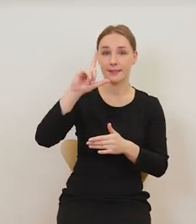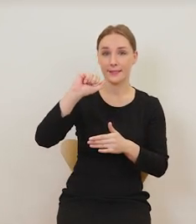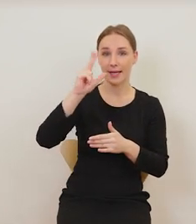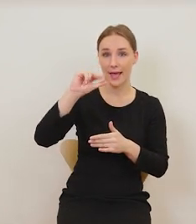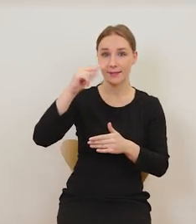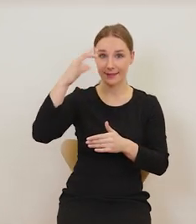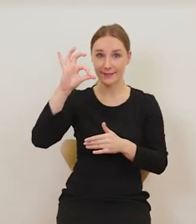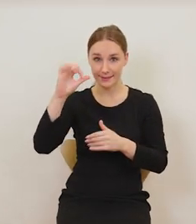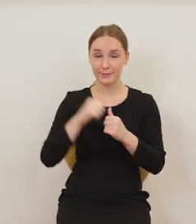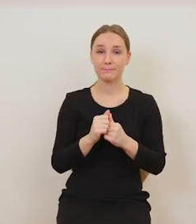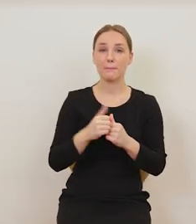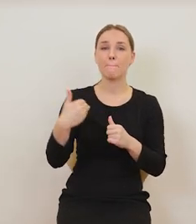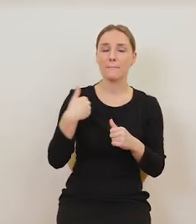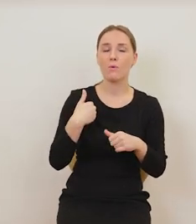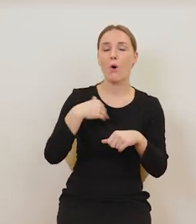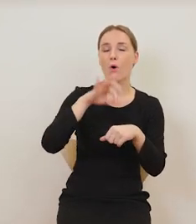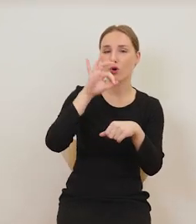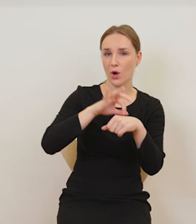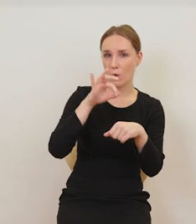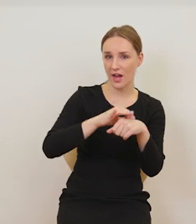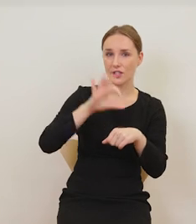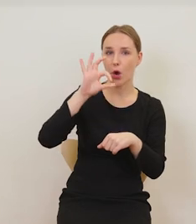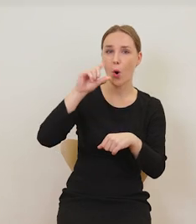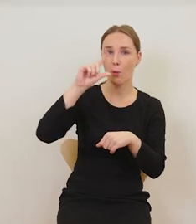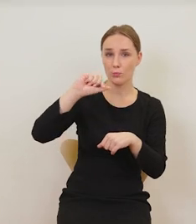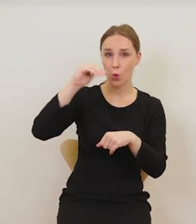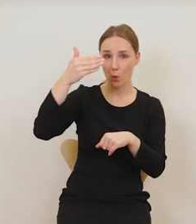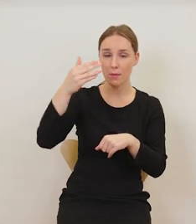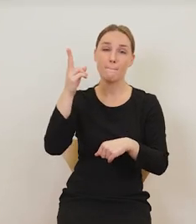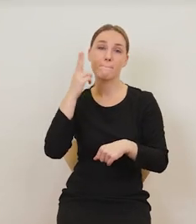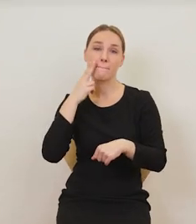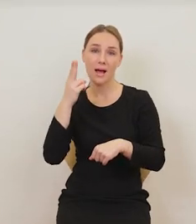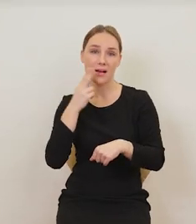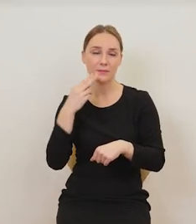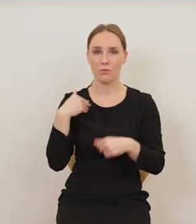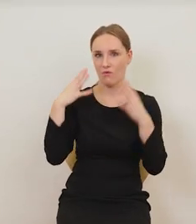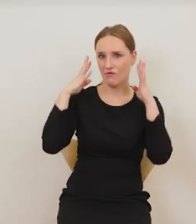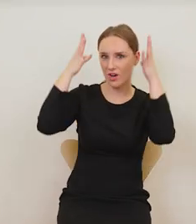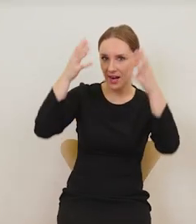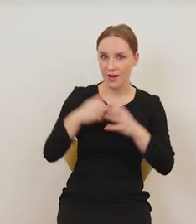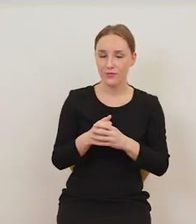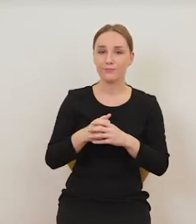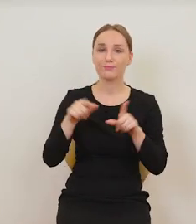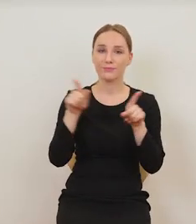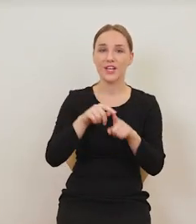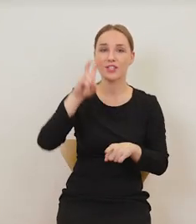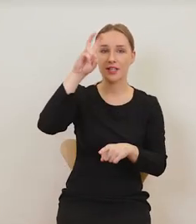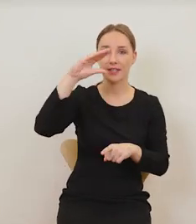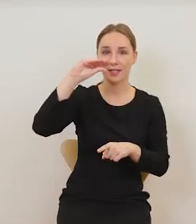w wyniku systematycznego popalania opium dostał wylewu. Ernest Hemingway,